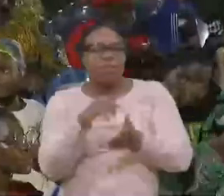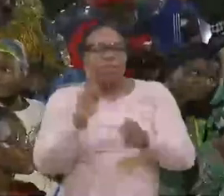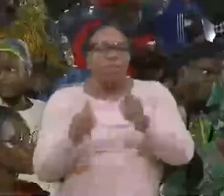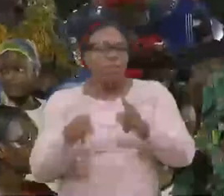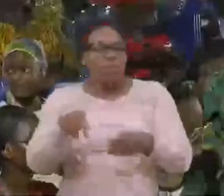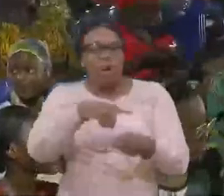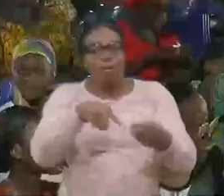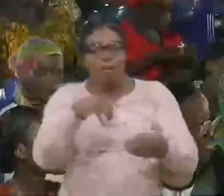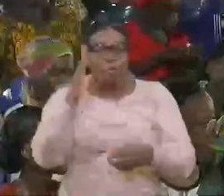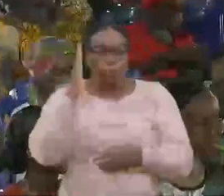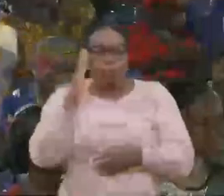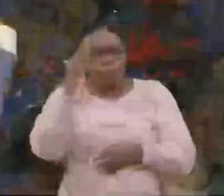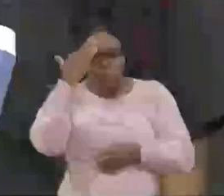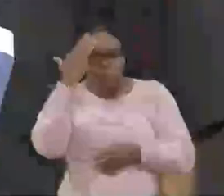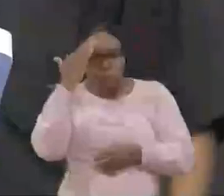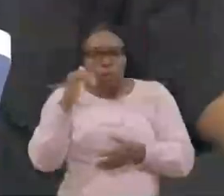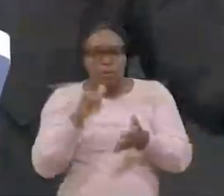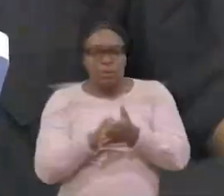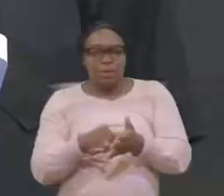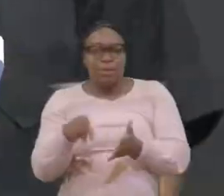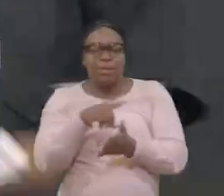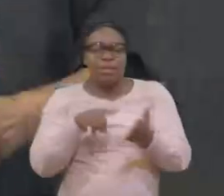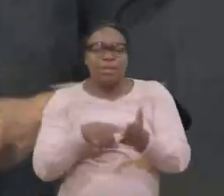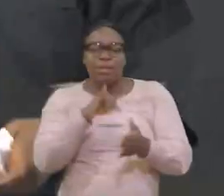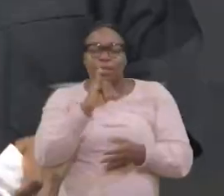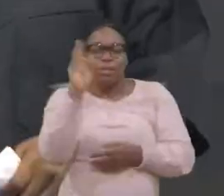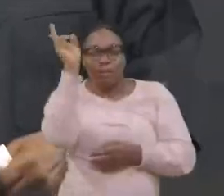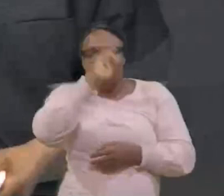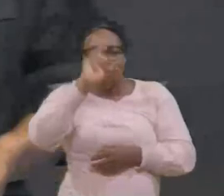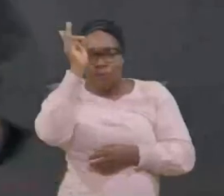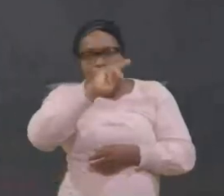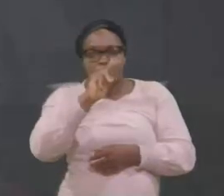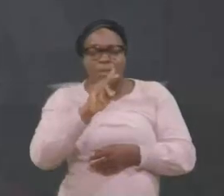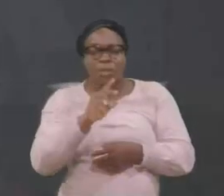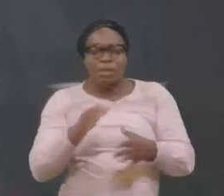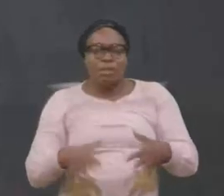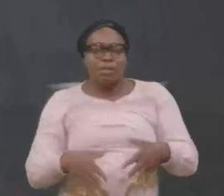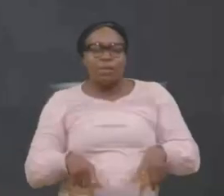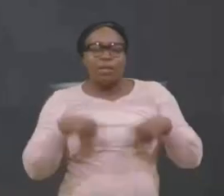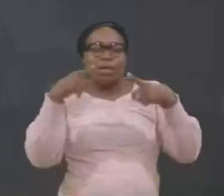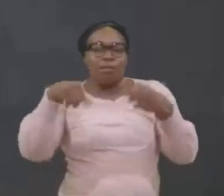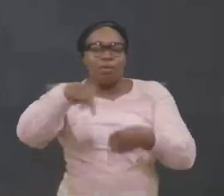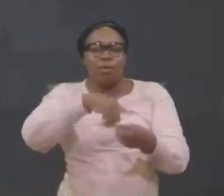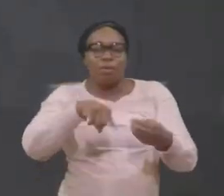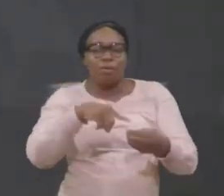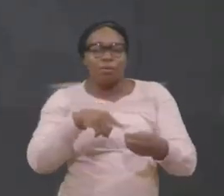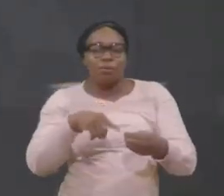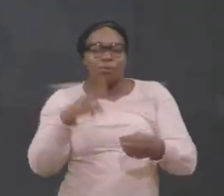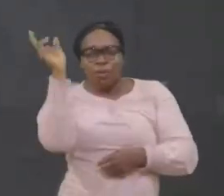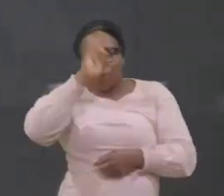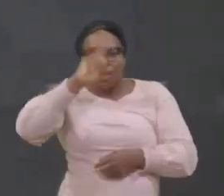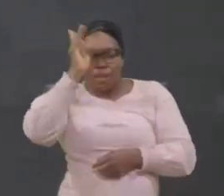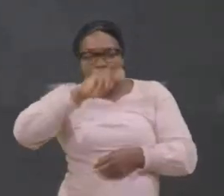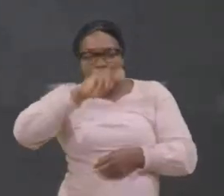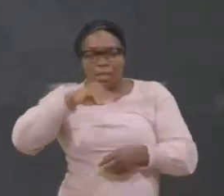pour que les gens sachent qu'il y a un esclave agité autour agité dans leur action